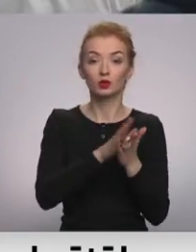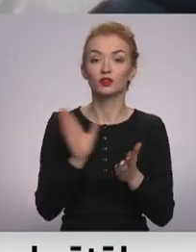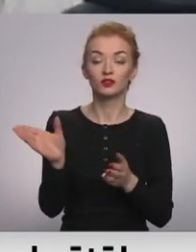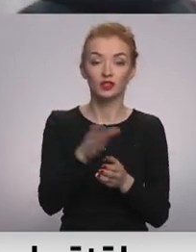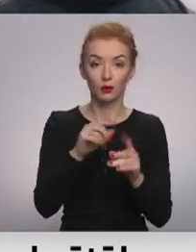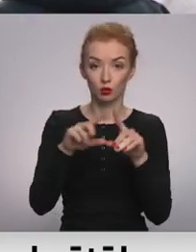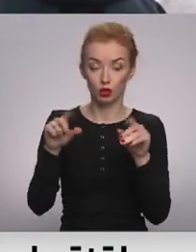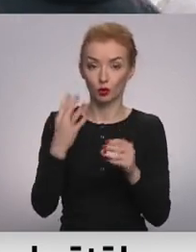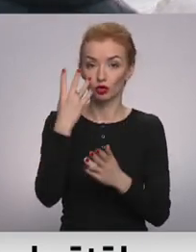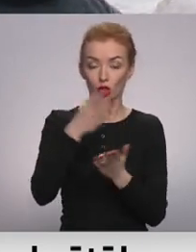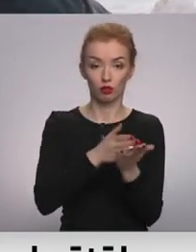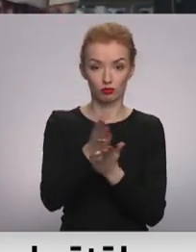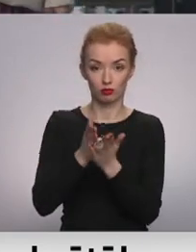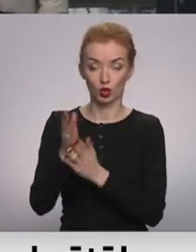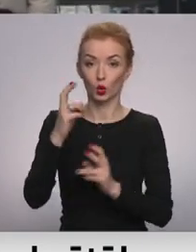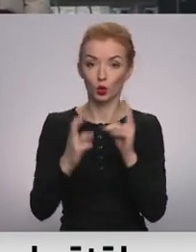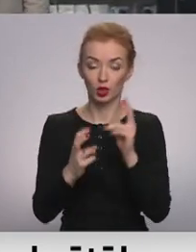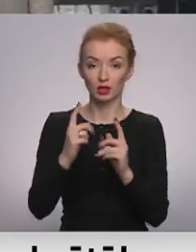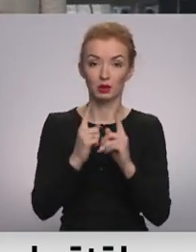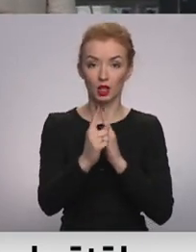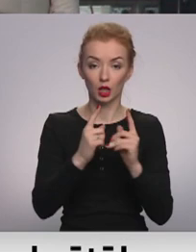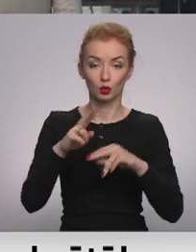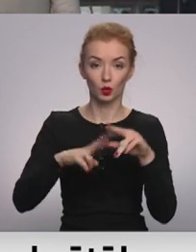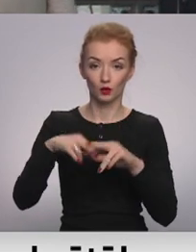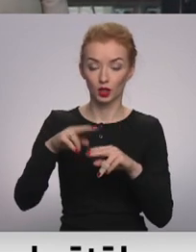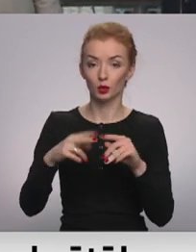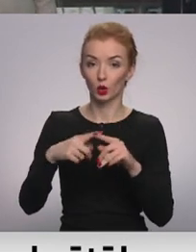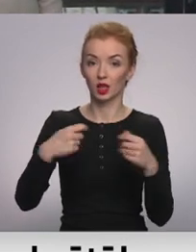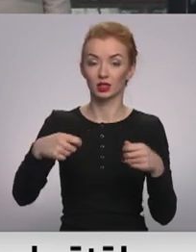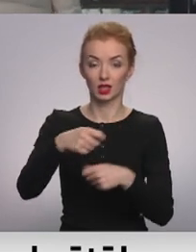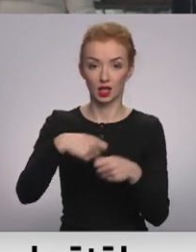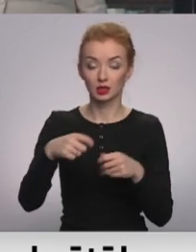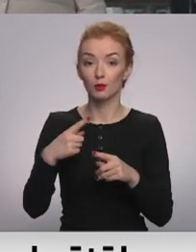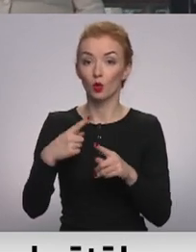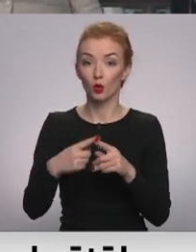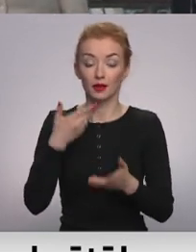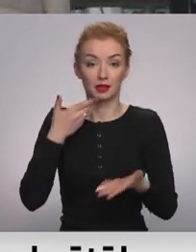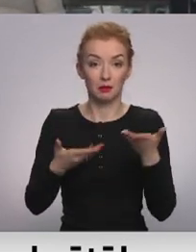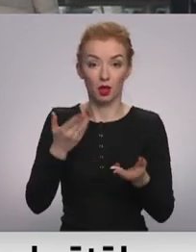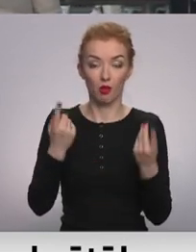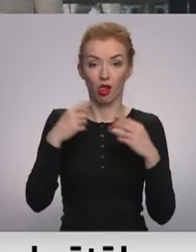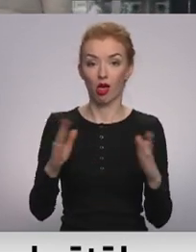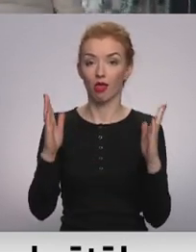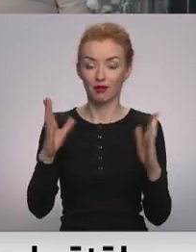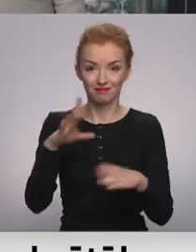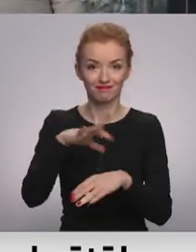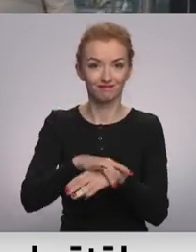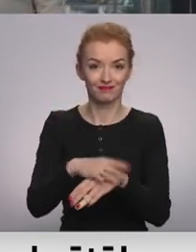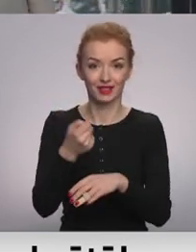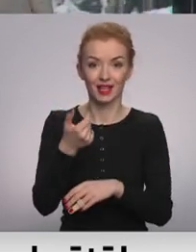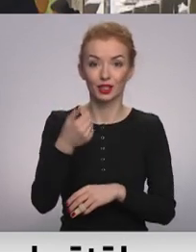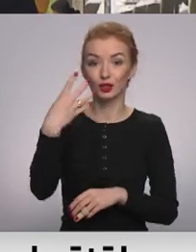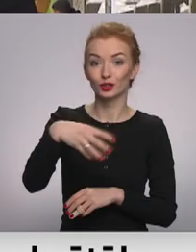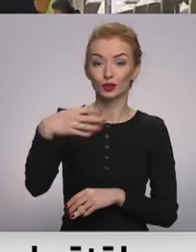nozarēs – apstrādus rūpniecība, transports būvniecība un tridzniecība. Izmēģinājuma laikā atklājās, ka gandrīz